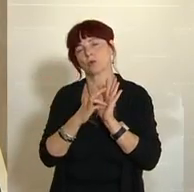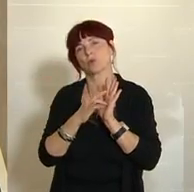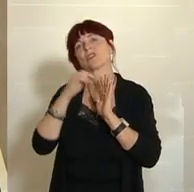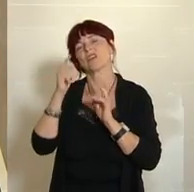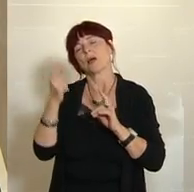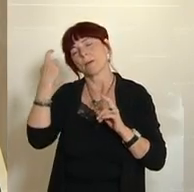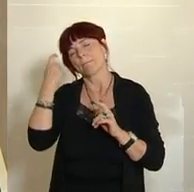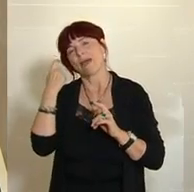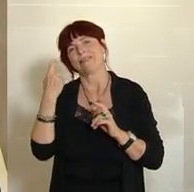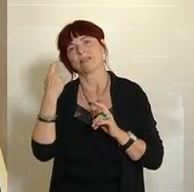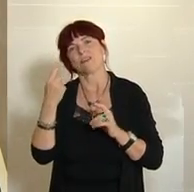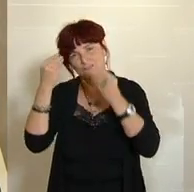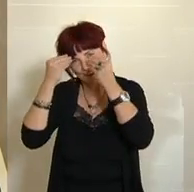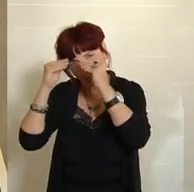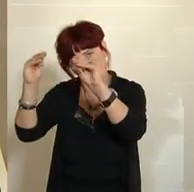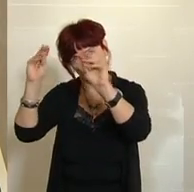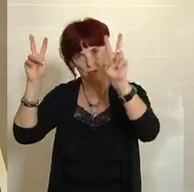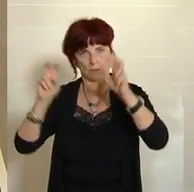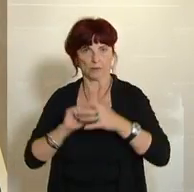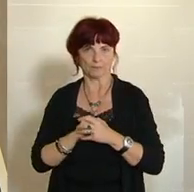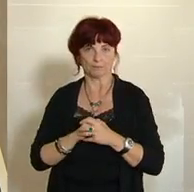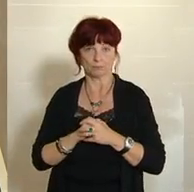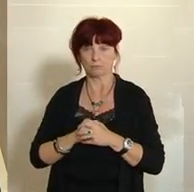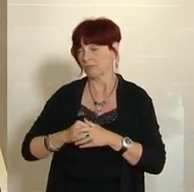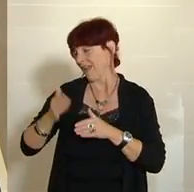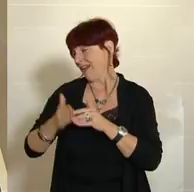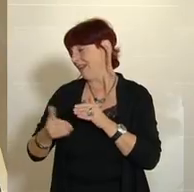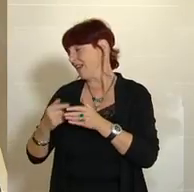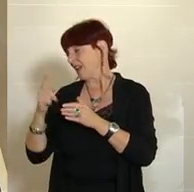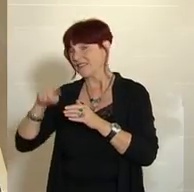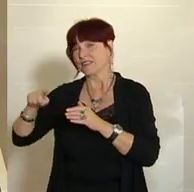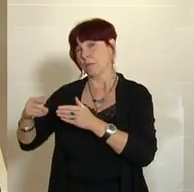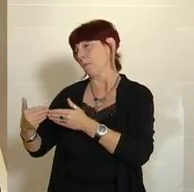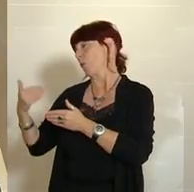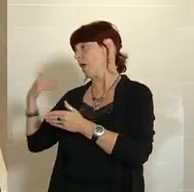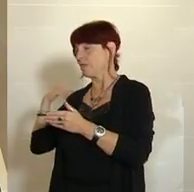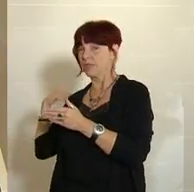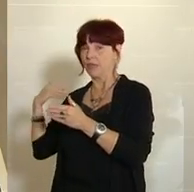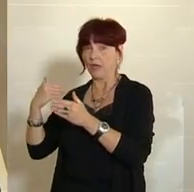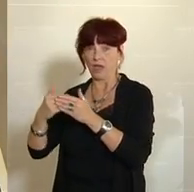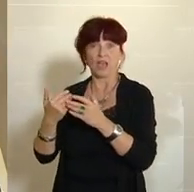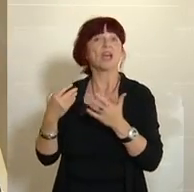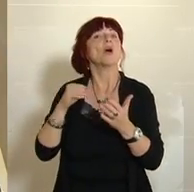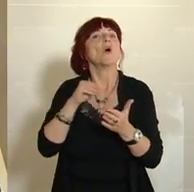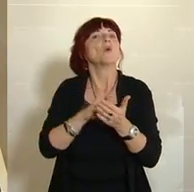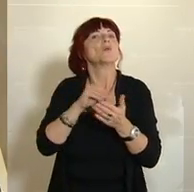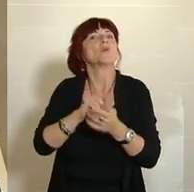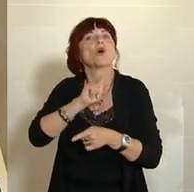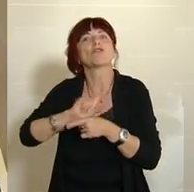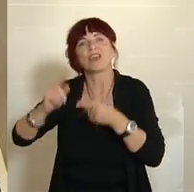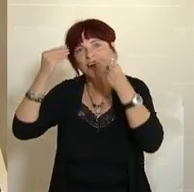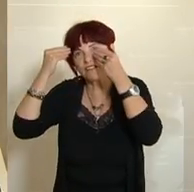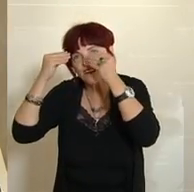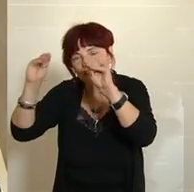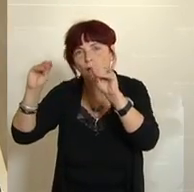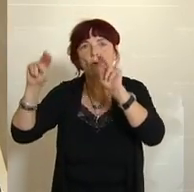BVT in den letzten Monaten und auch jetzt noch nicht das nötige Vertrauen von den internationalen Partnern und anderen Organisationen genießt, das es braucht,